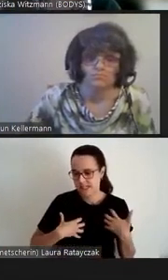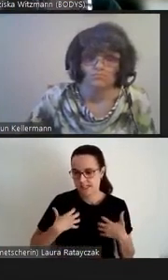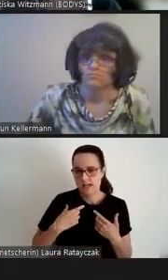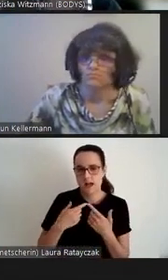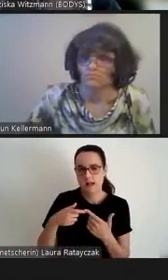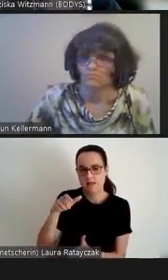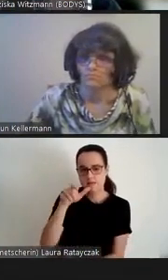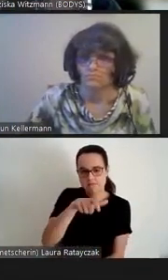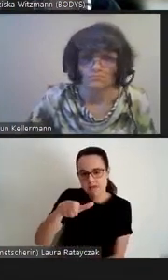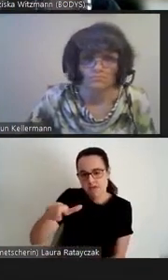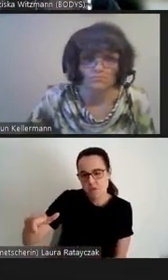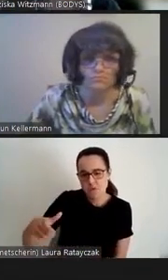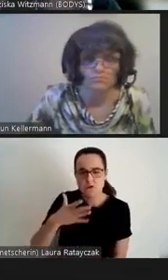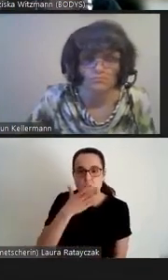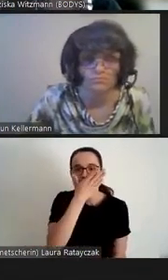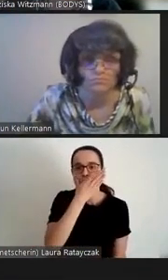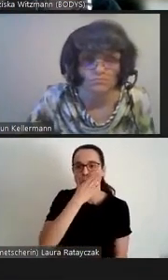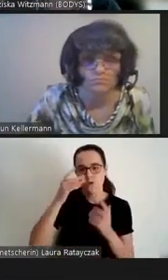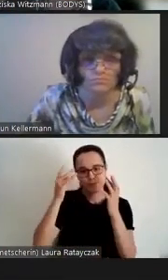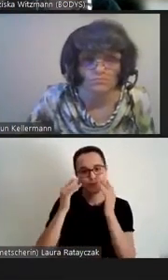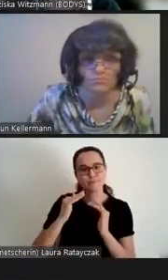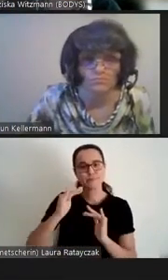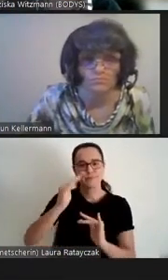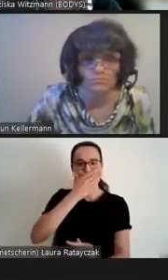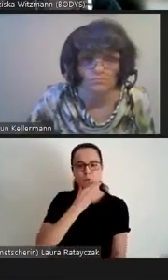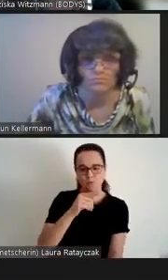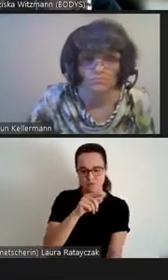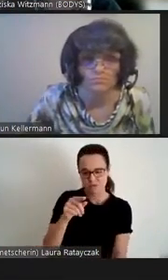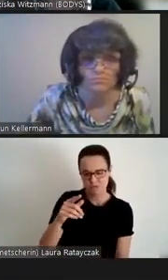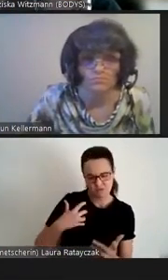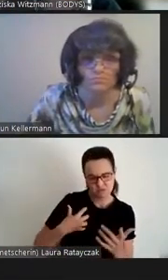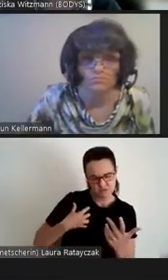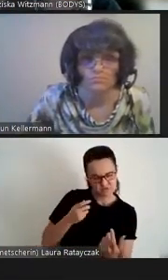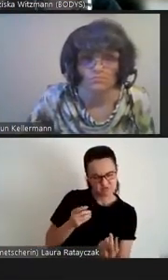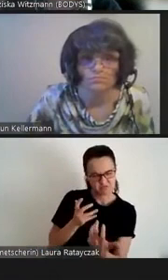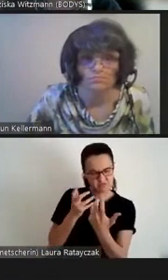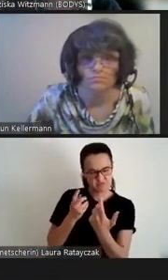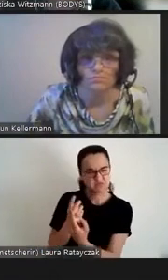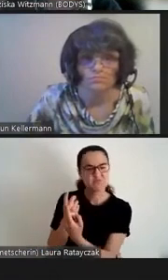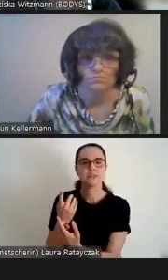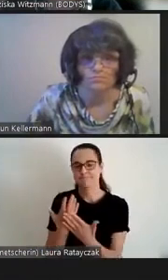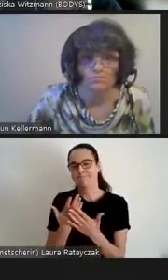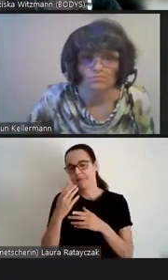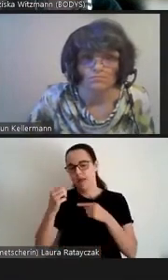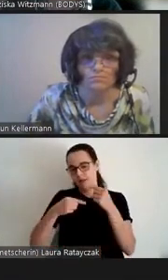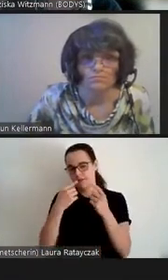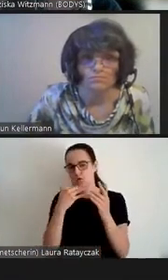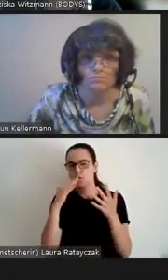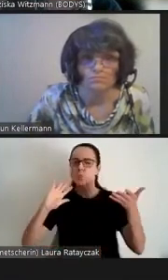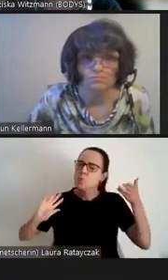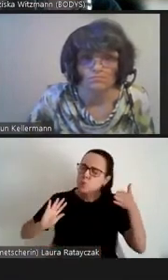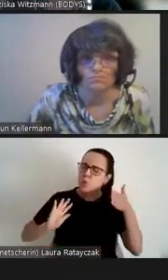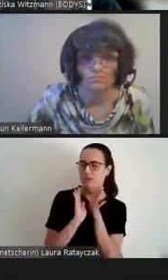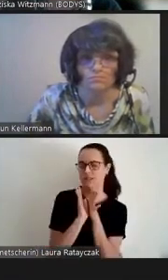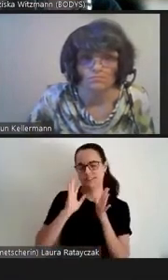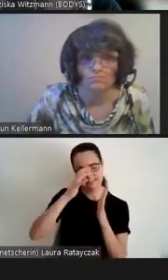Schönen in der Welt trägt und daraus entspricht sich die Geschichte. Also kurze Inhaltsangaben